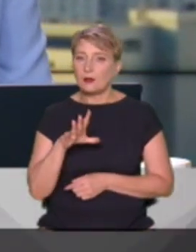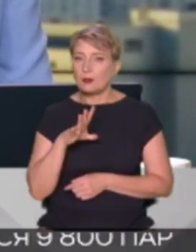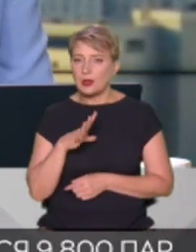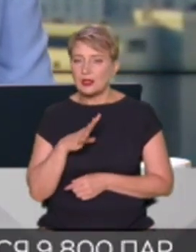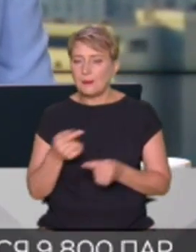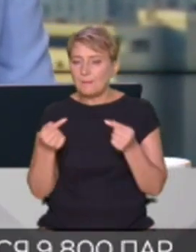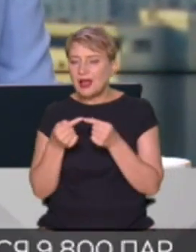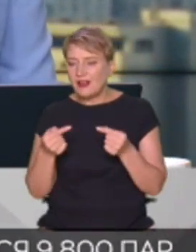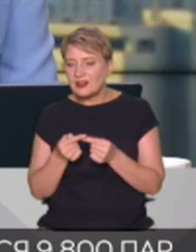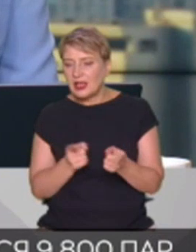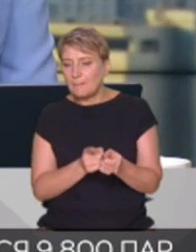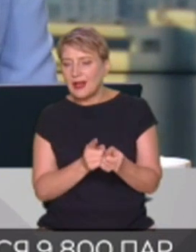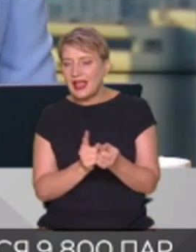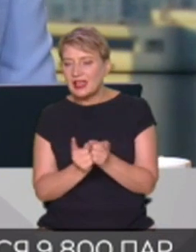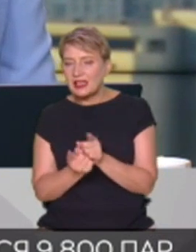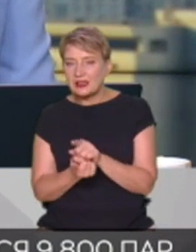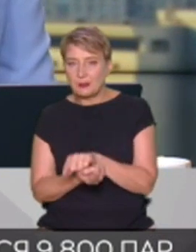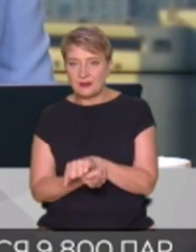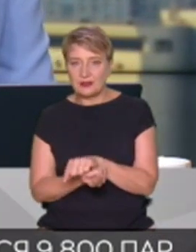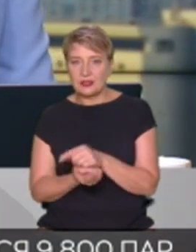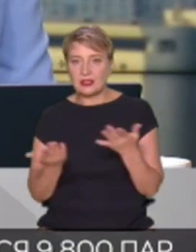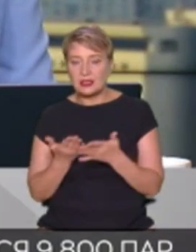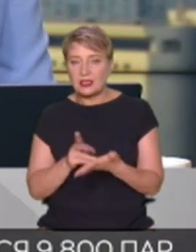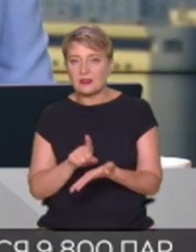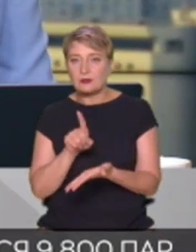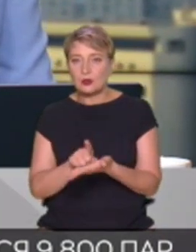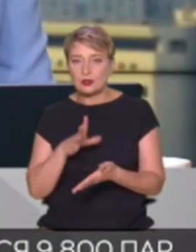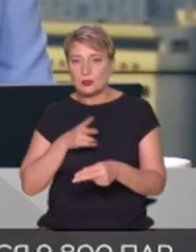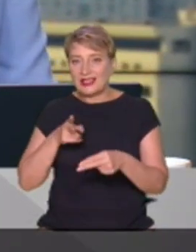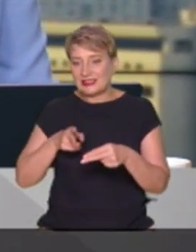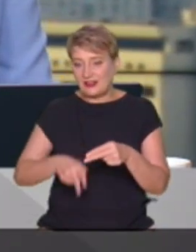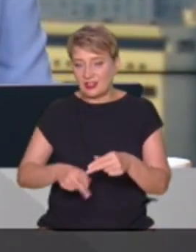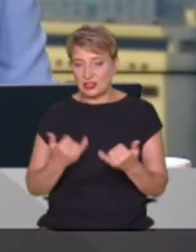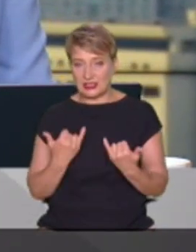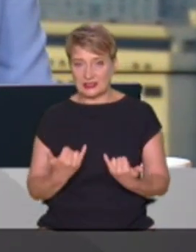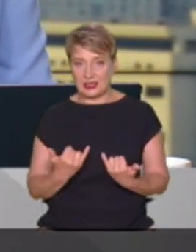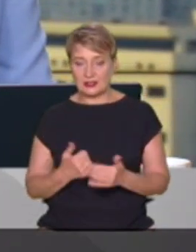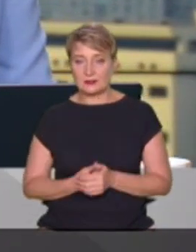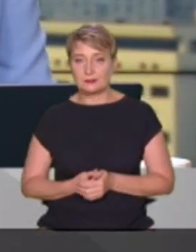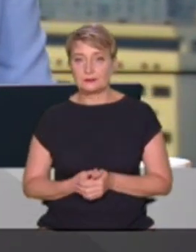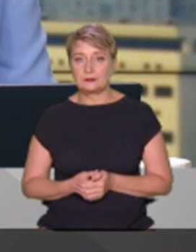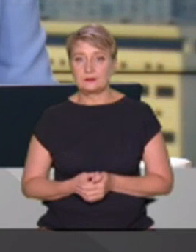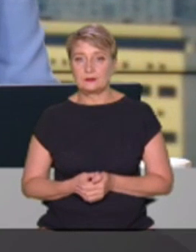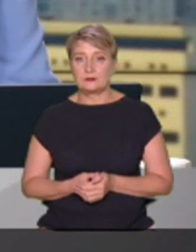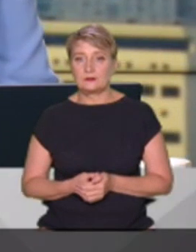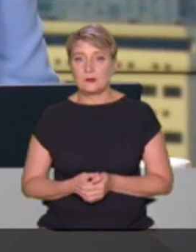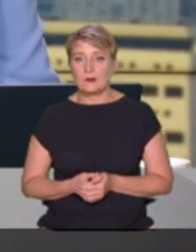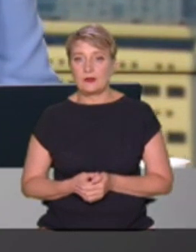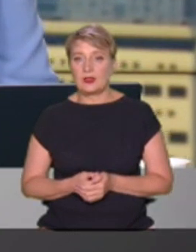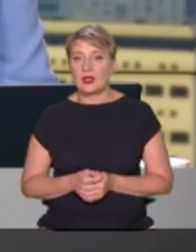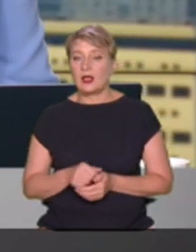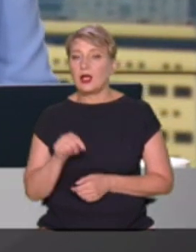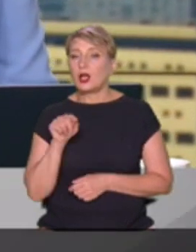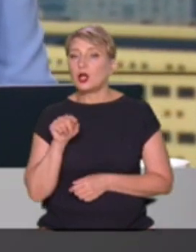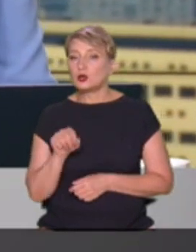період, який, до речі, якраз от мав завершитися якраз зараз. Тому, як мови